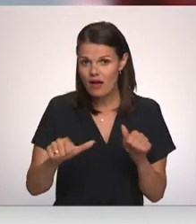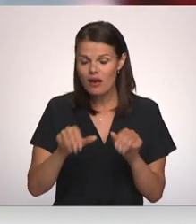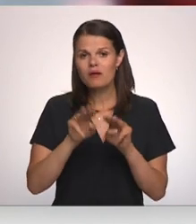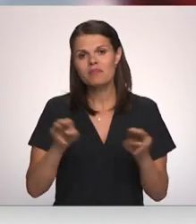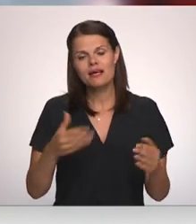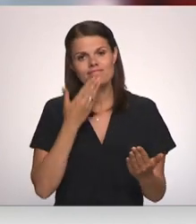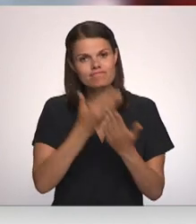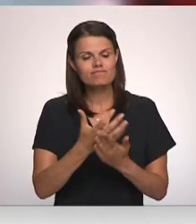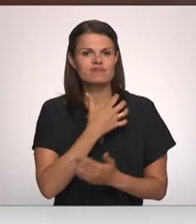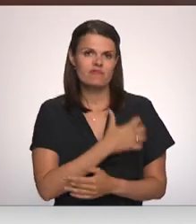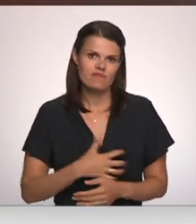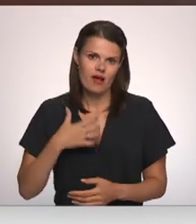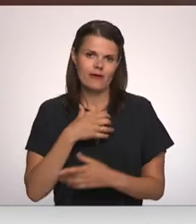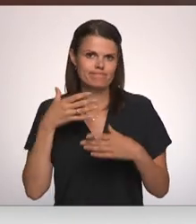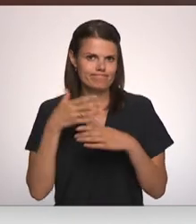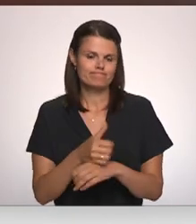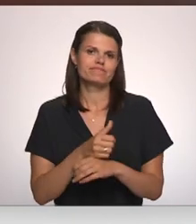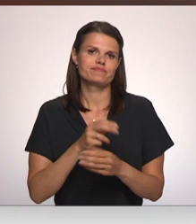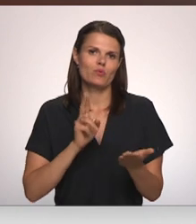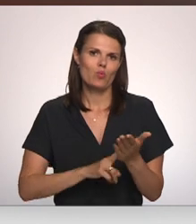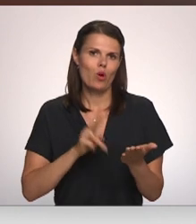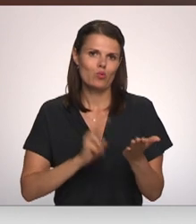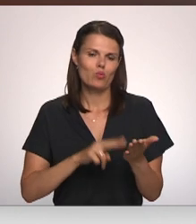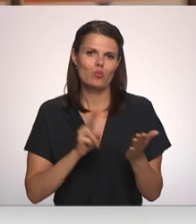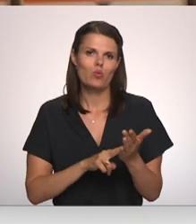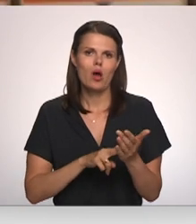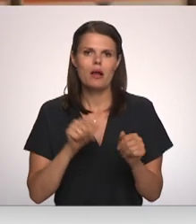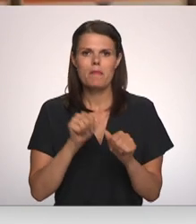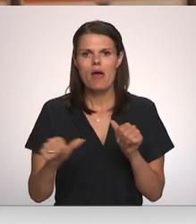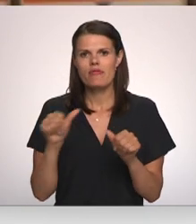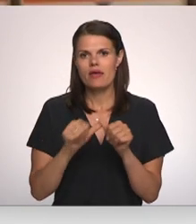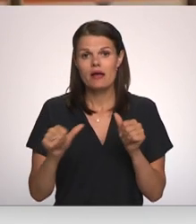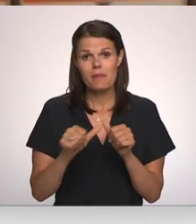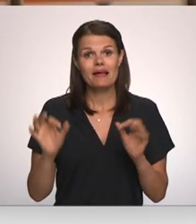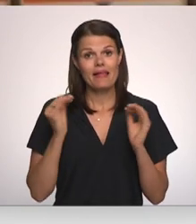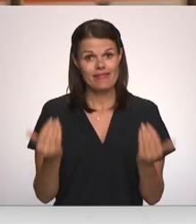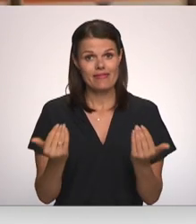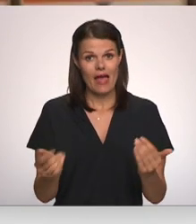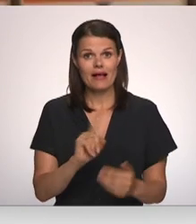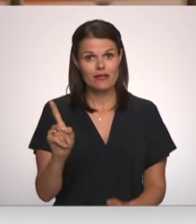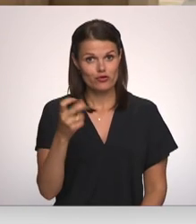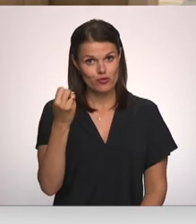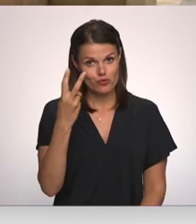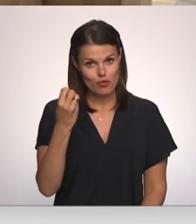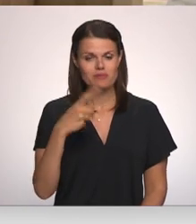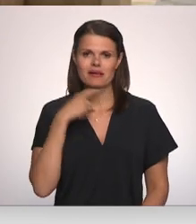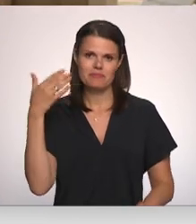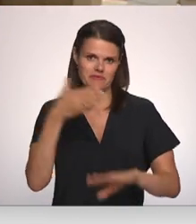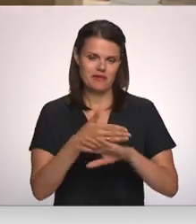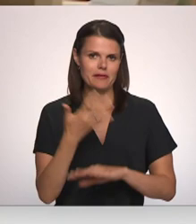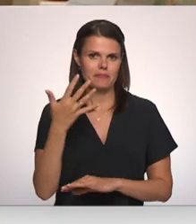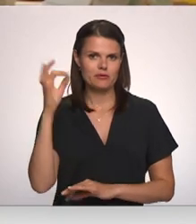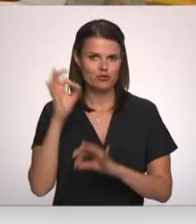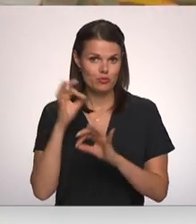samazināt PVN, jeb pievienotās vērtības nodokli medikamentiem no pašreizējiem 12% uz pieciem. Aprēķina